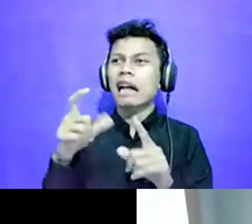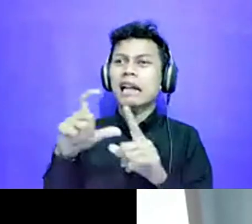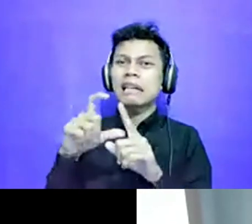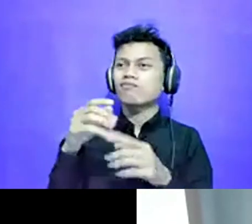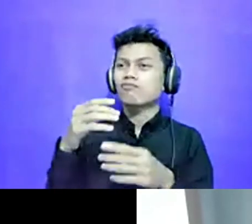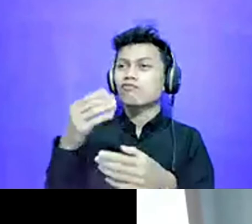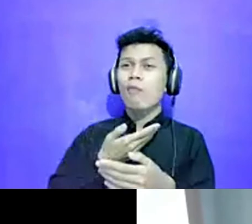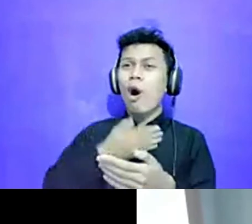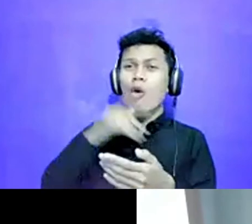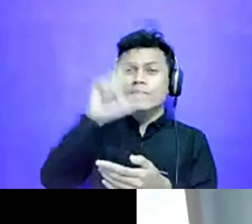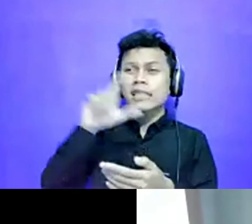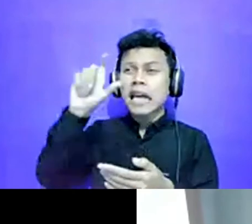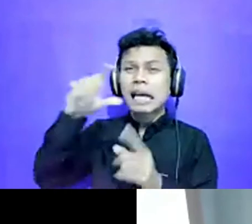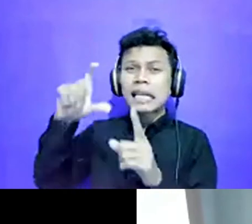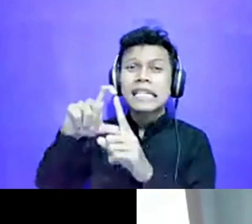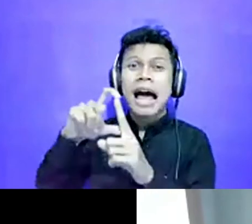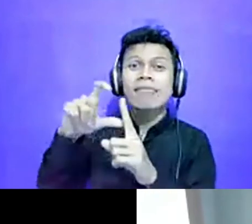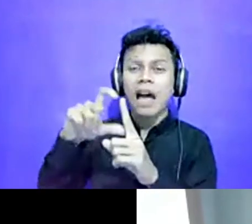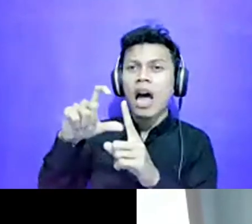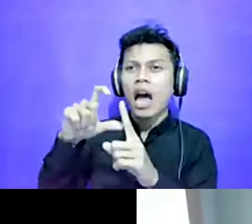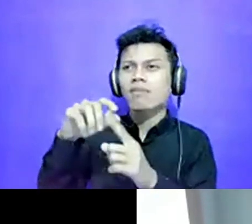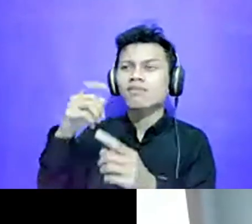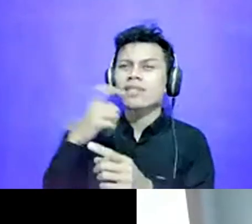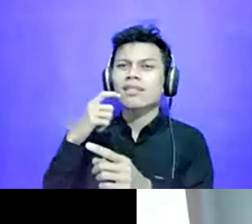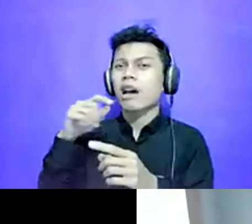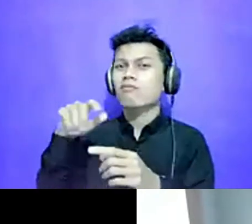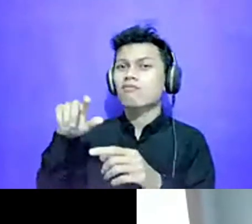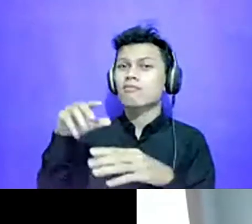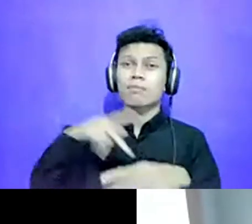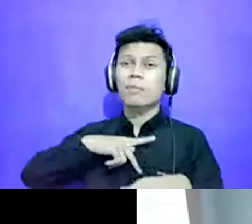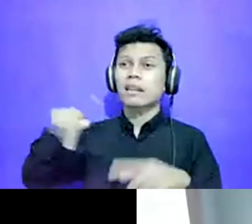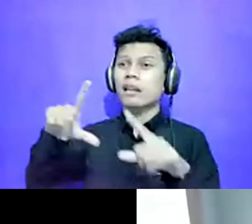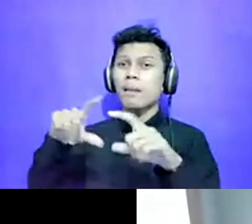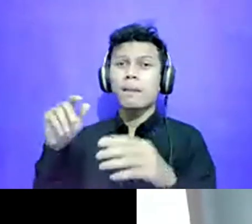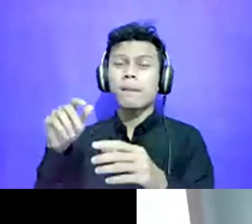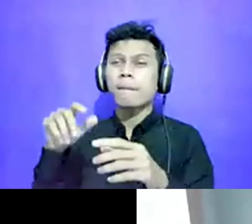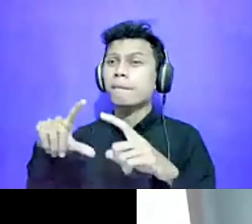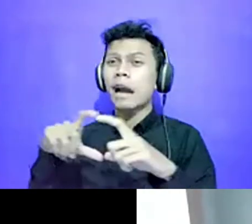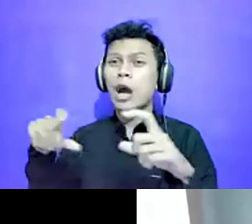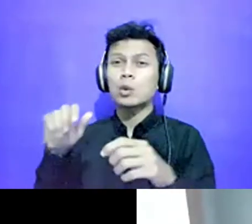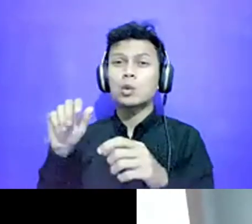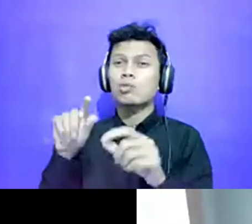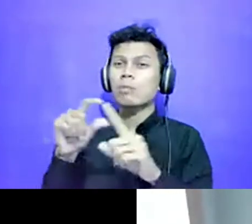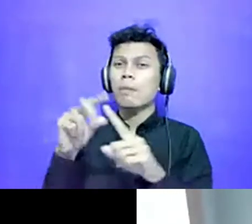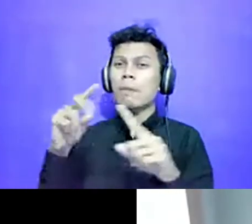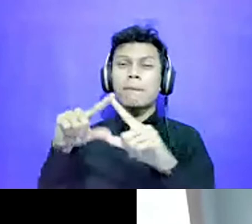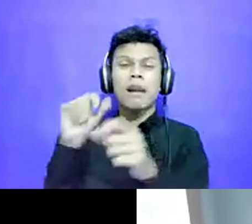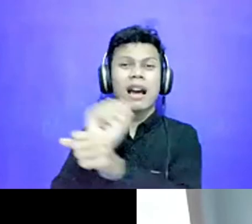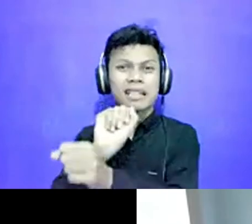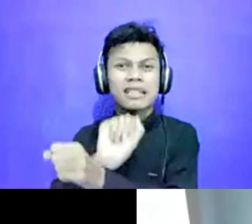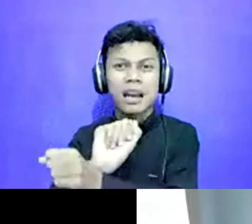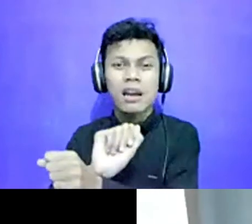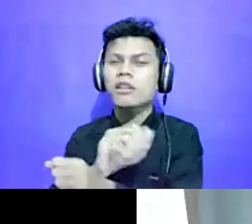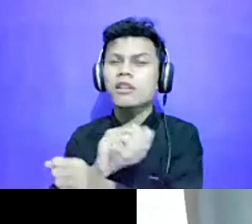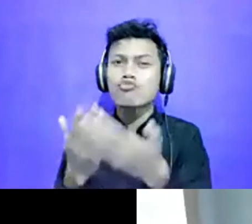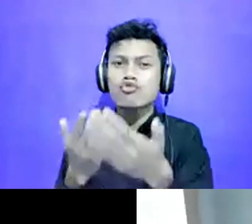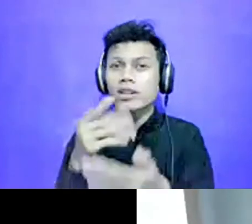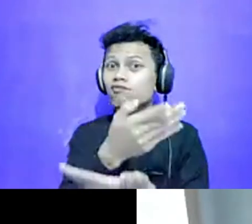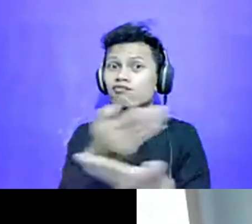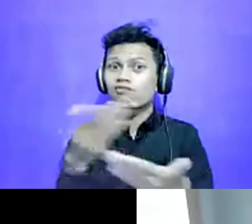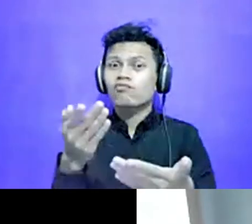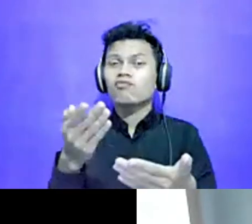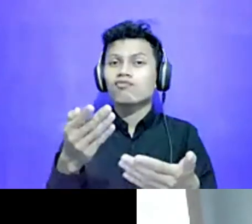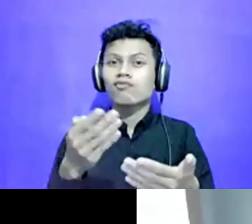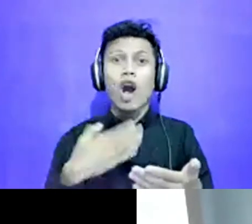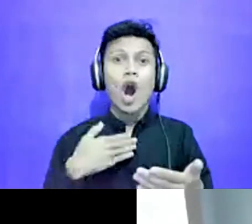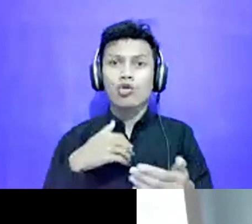Caranya adalah bikin aja survei. Bikin survei sederhana. Kalau teman-teman mau bikin laporannya, aku bersedia mendampingi